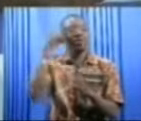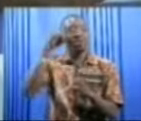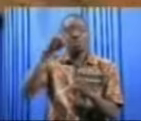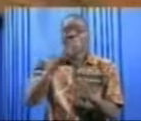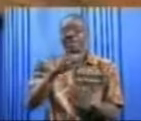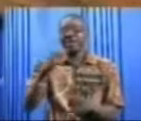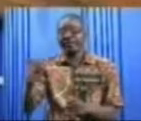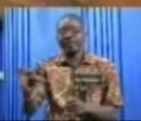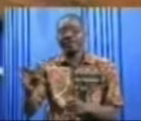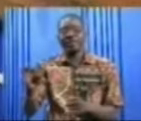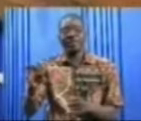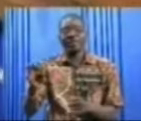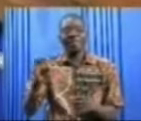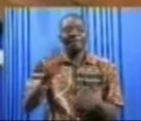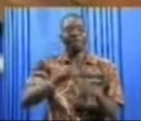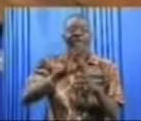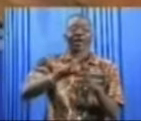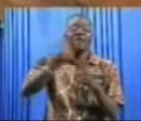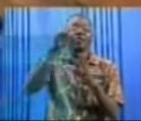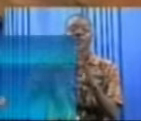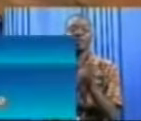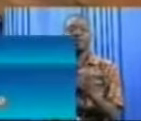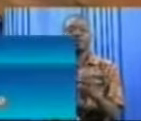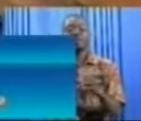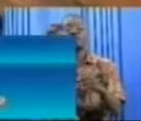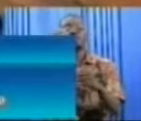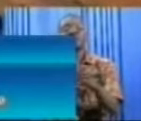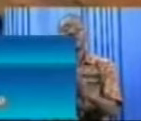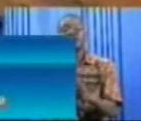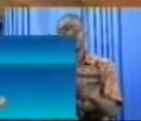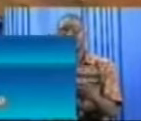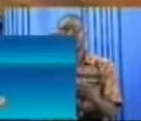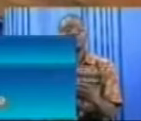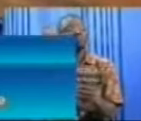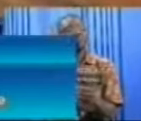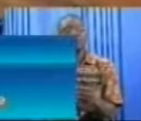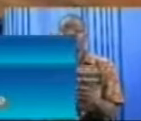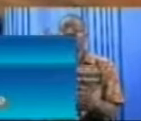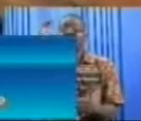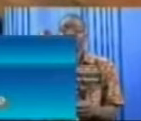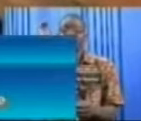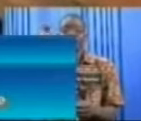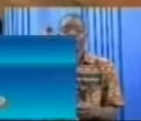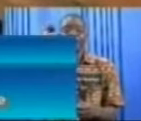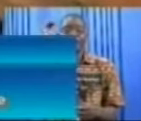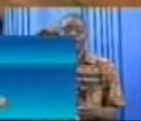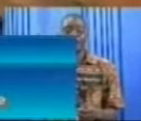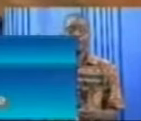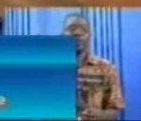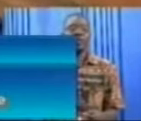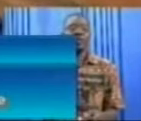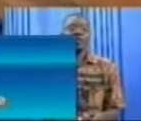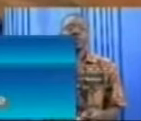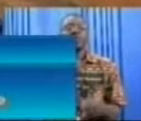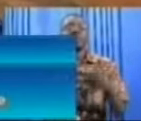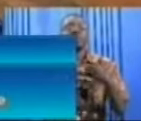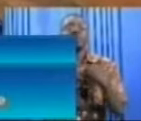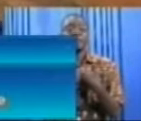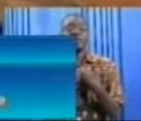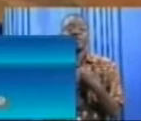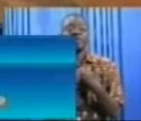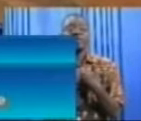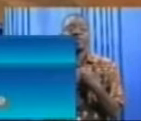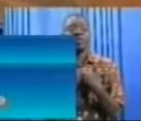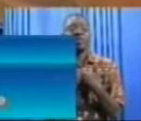Cette formation entre dans une série de conférences qu'on a prévues pour mieux